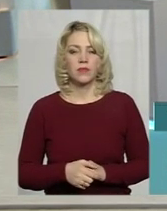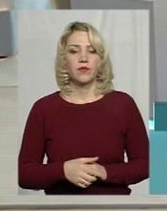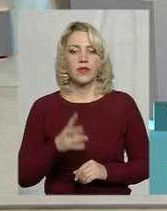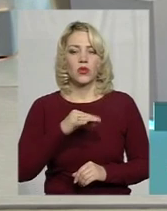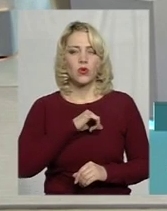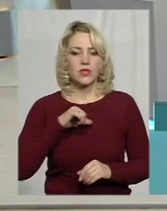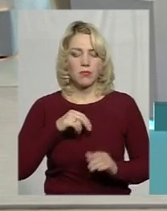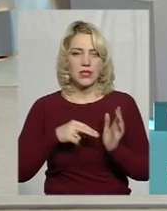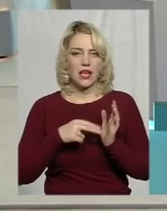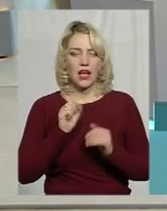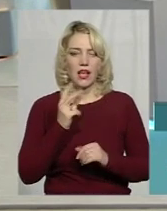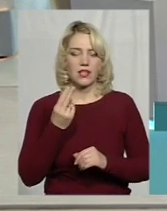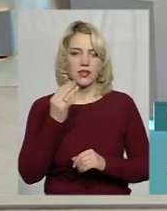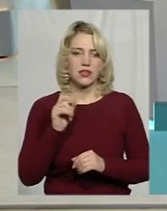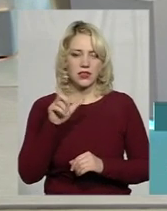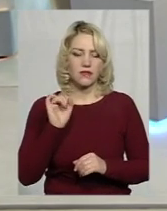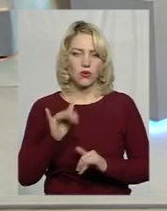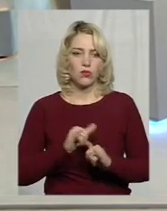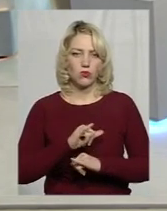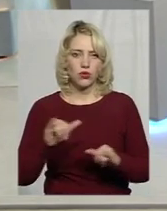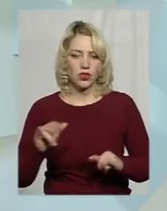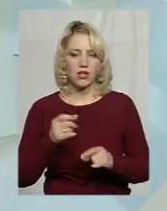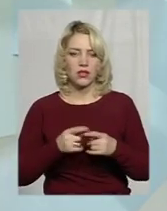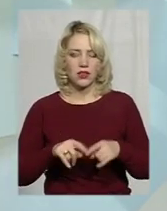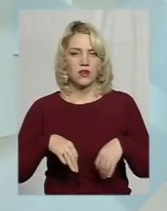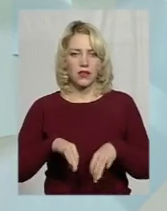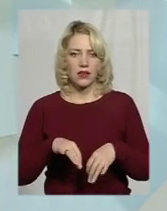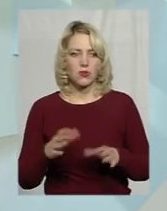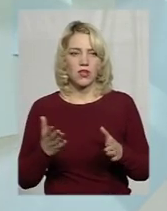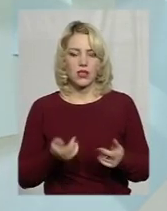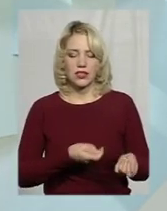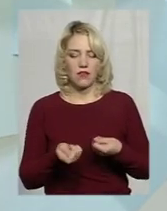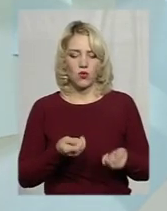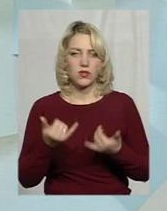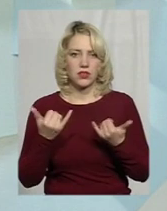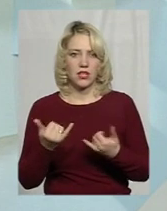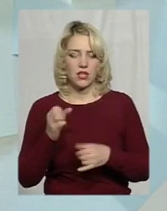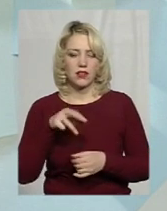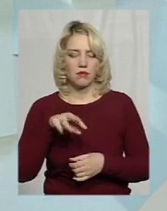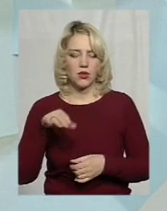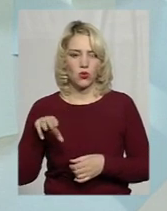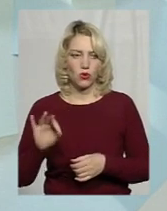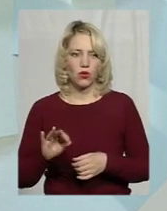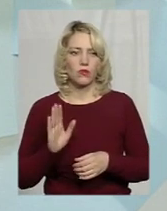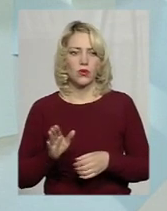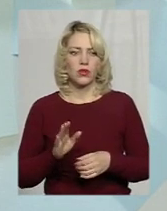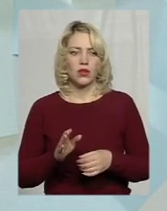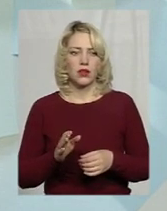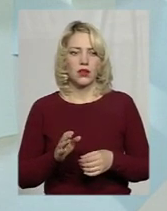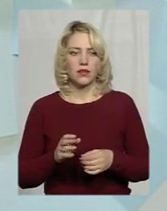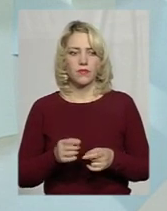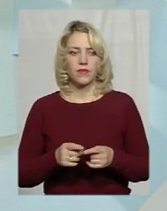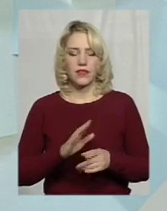самі ставки акцизу, вони поширюються і на ті транспортні засоби, які завозяться зараз, а мету і податок на дудну вартість залишаються